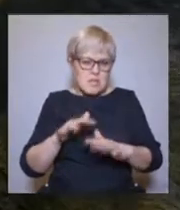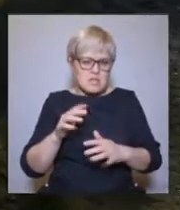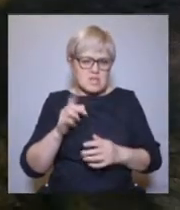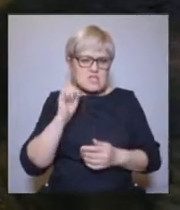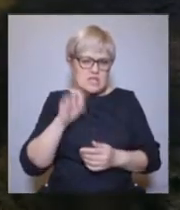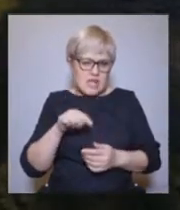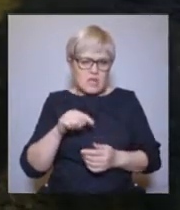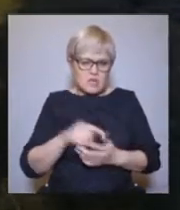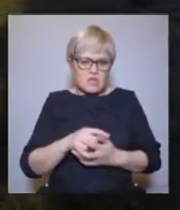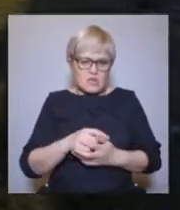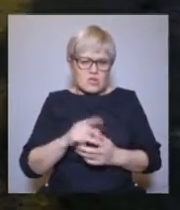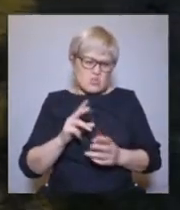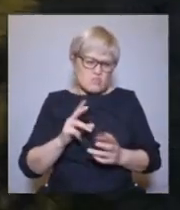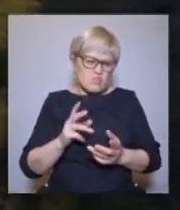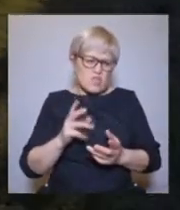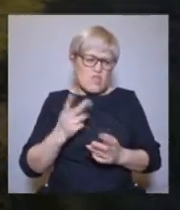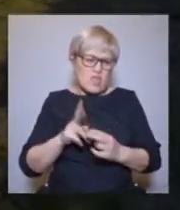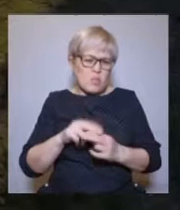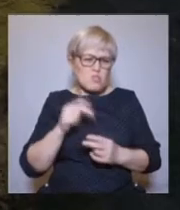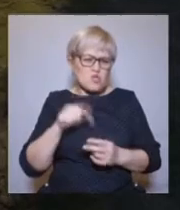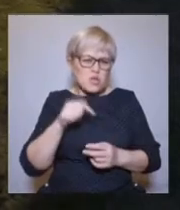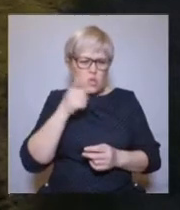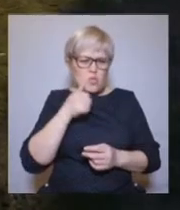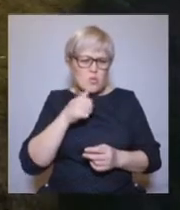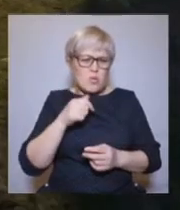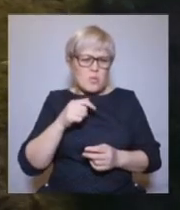в список объектов культурного наследия местного значения.